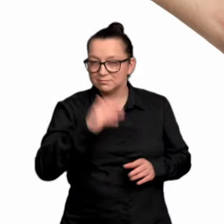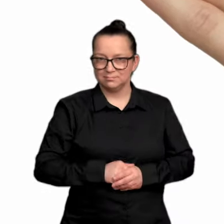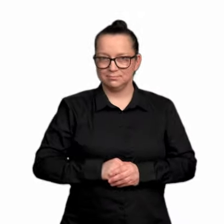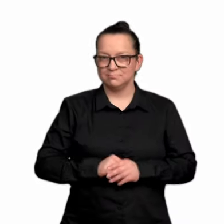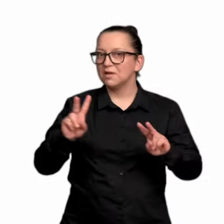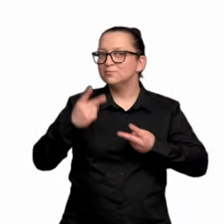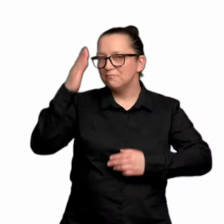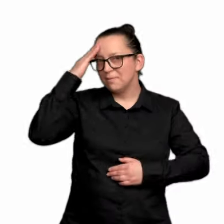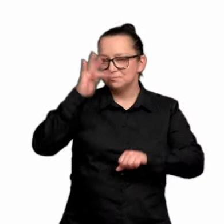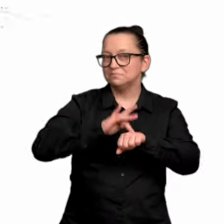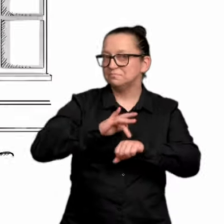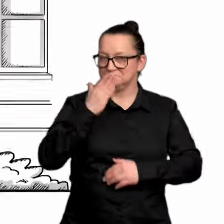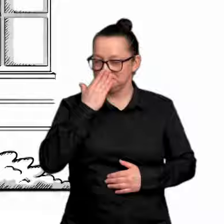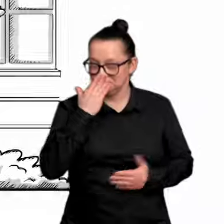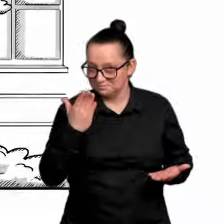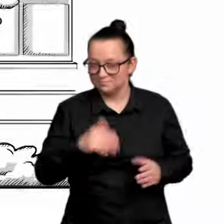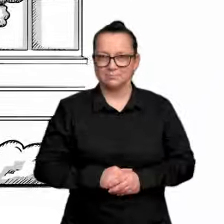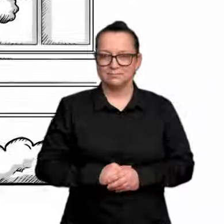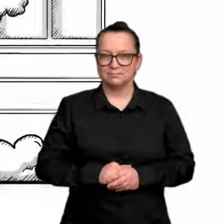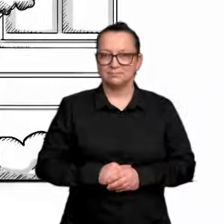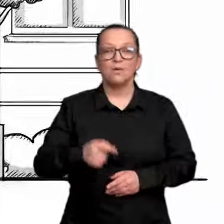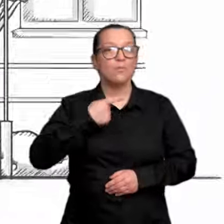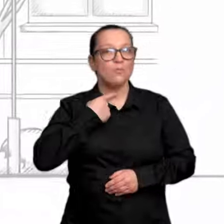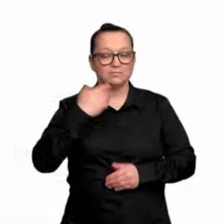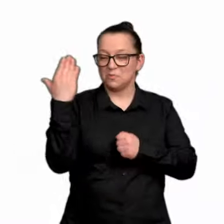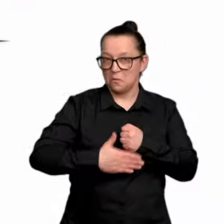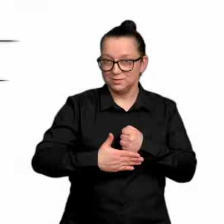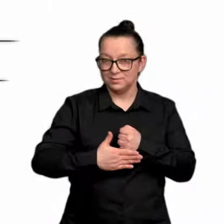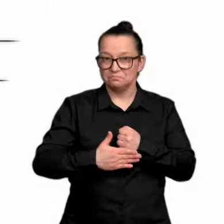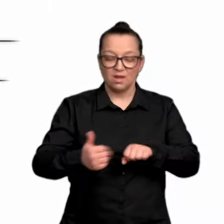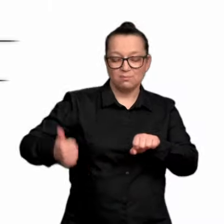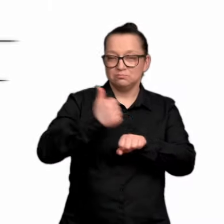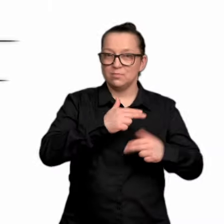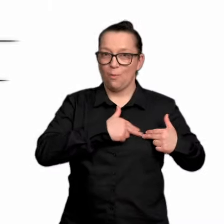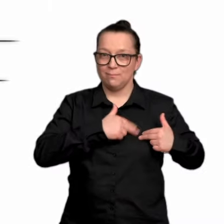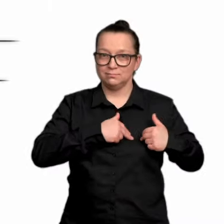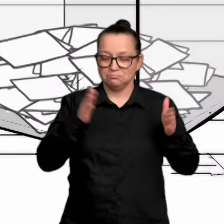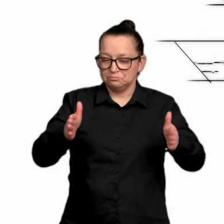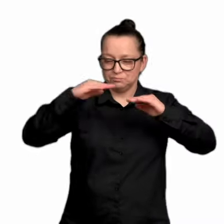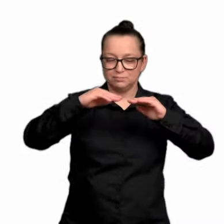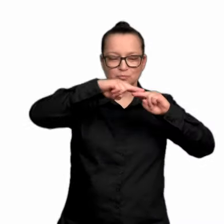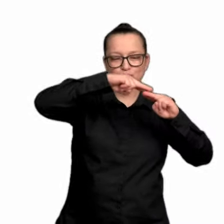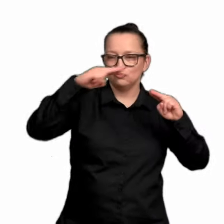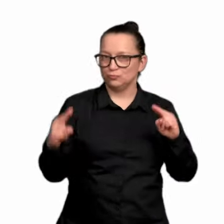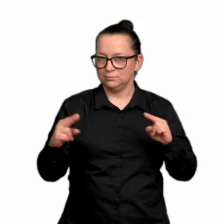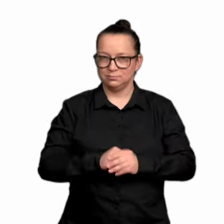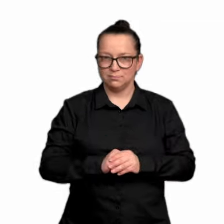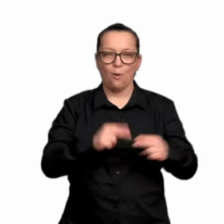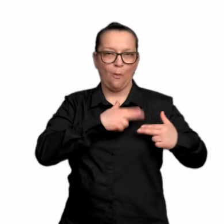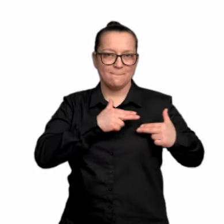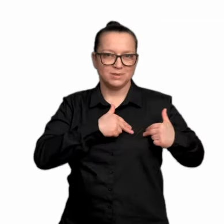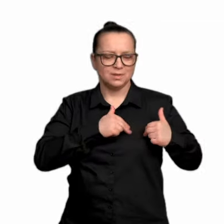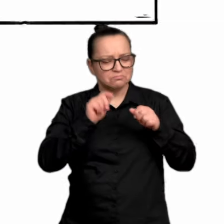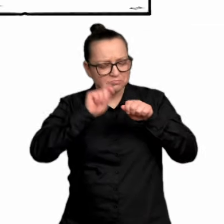wyborów? Kiedy skończy się głosowanie, przewodniczący komisji zakleja w lot urny. Komisja ustala m.in. liczbę